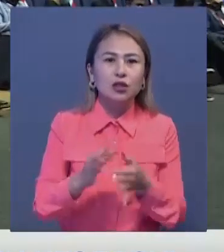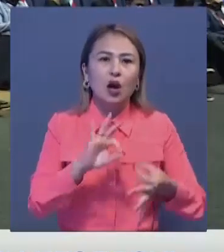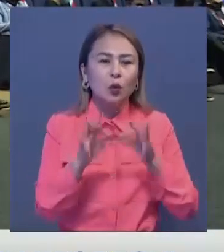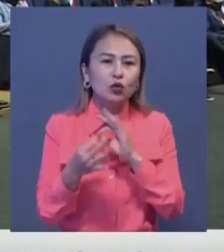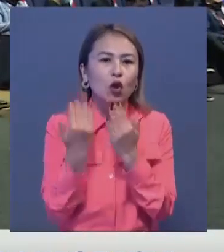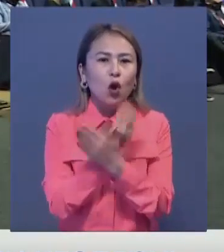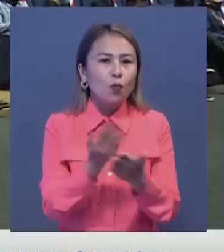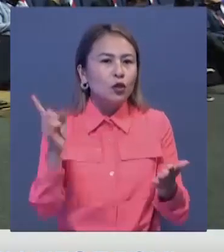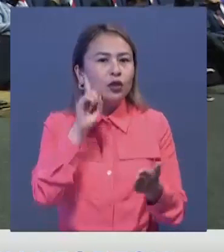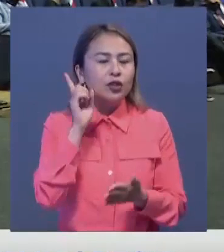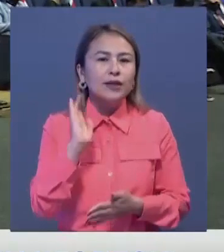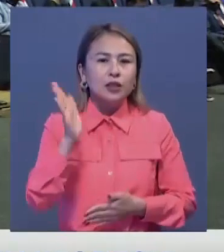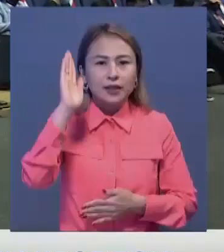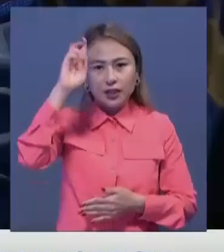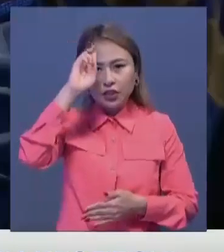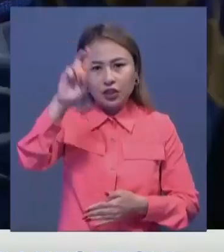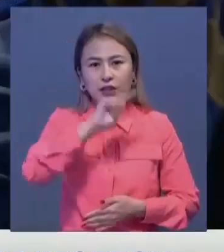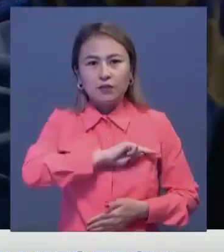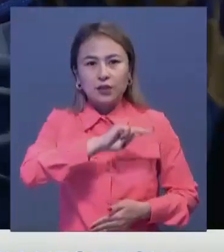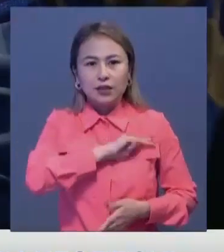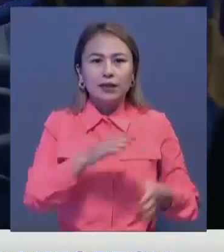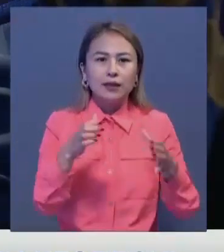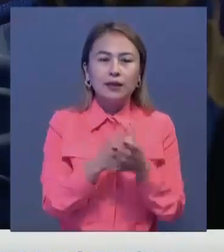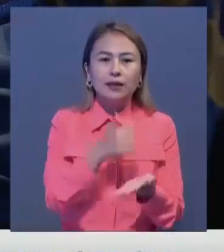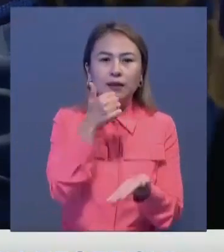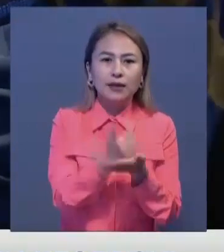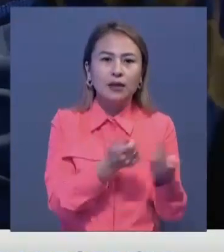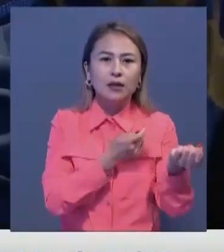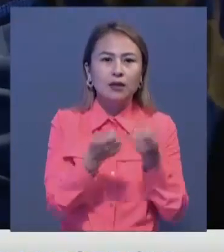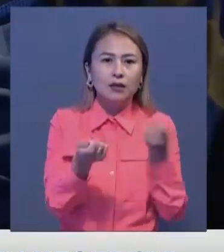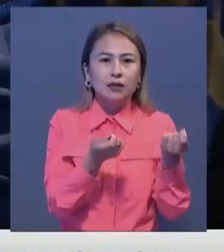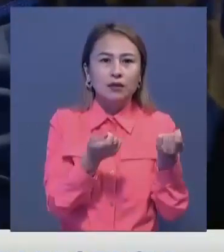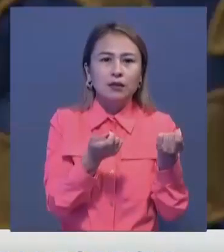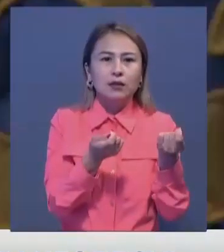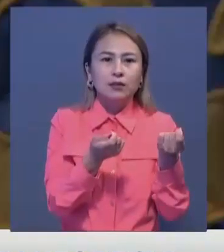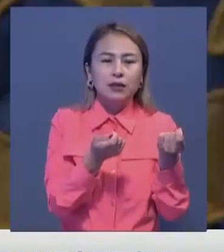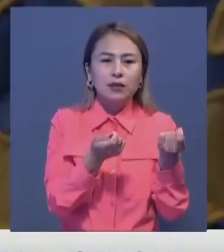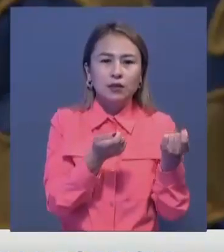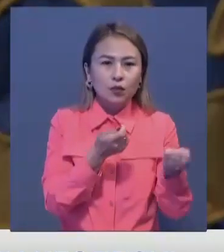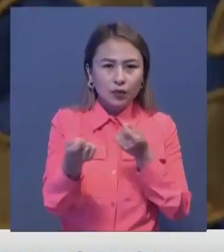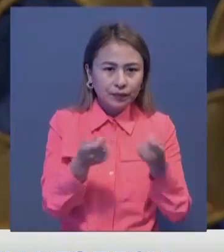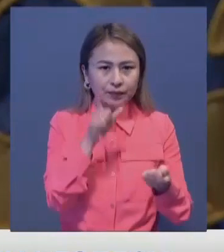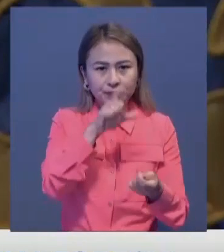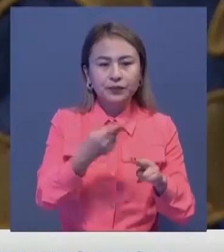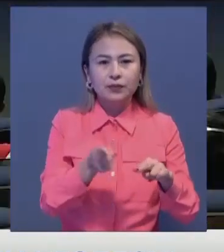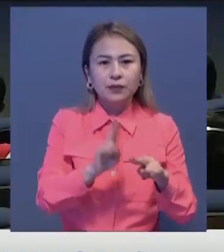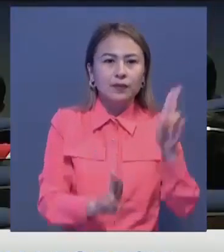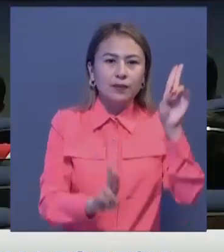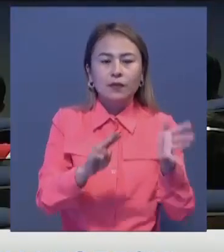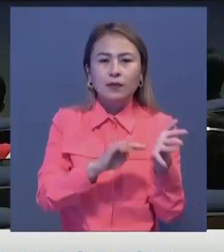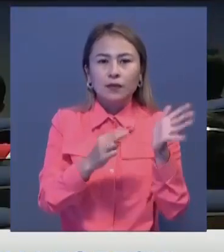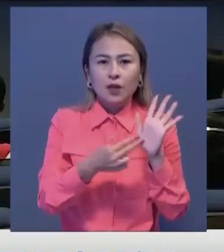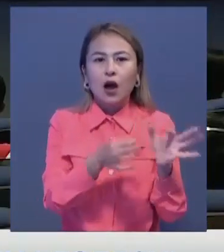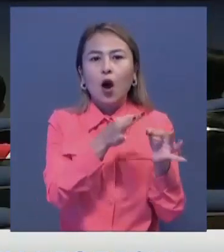кенгесісінің айтуынша бұл жастар келешек мемлекеттік қызметшілер, ел басқаратын тұлғалар, сондықтан